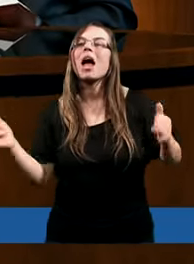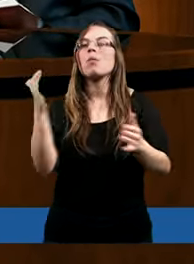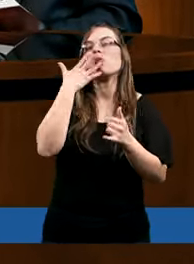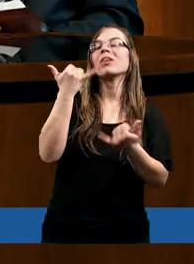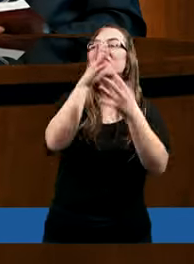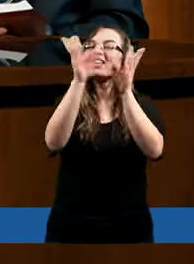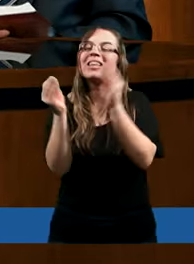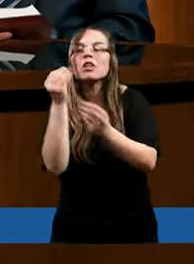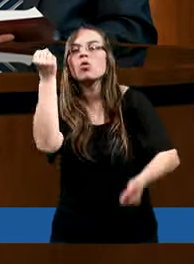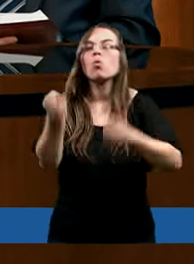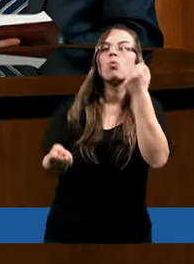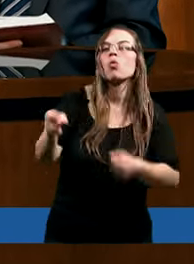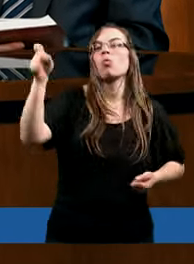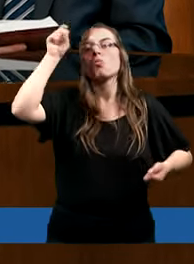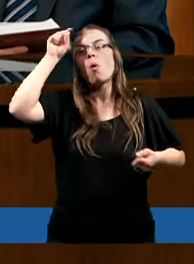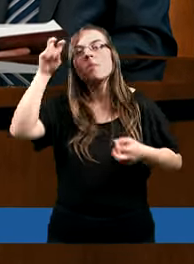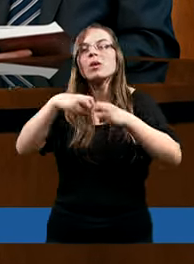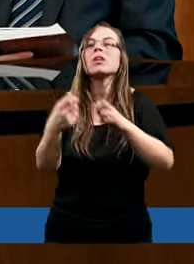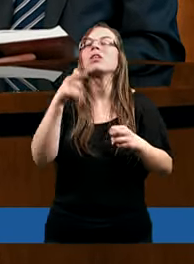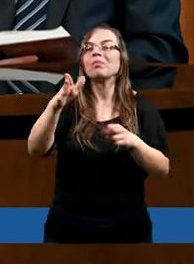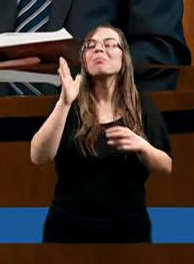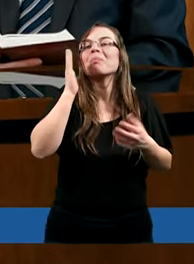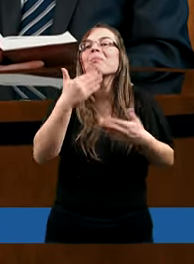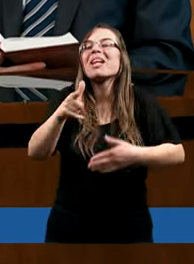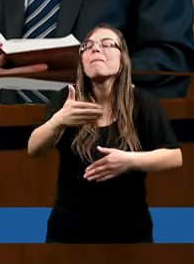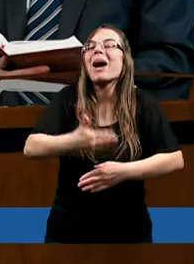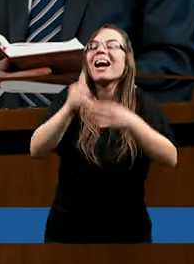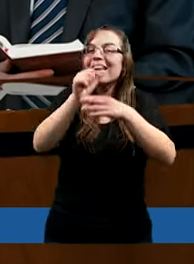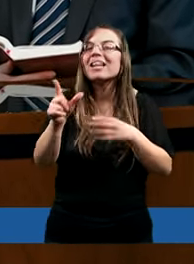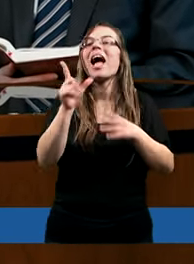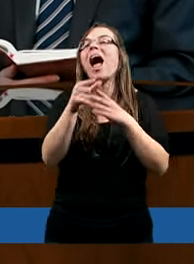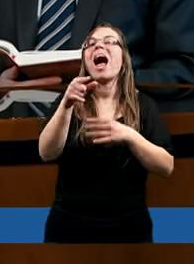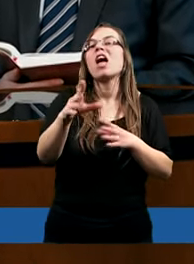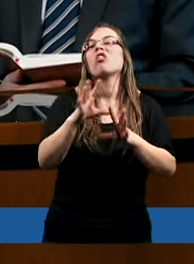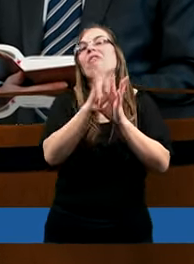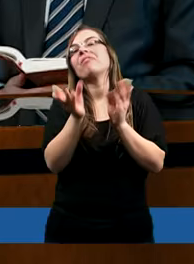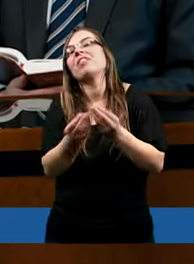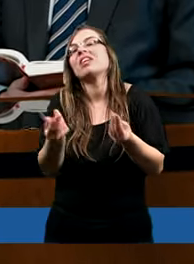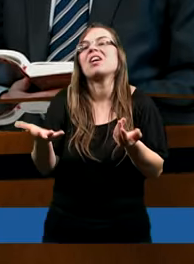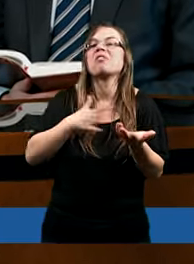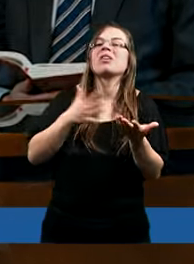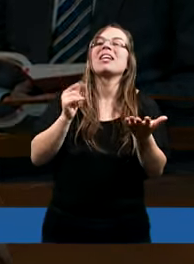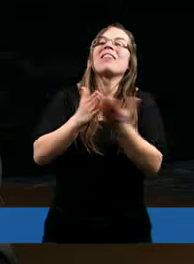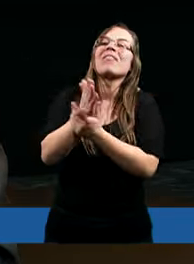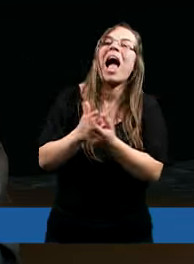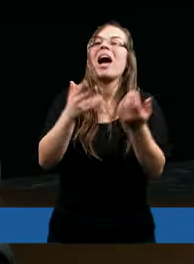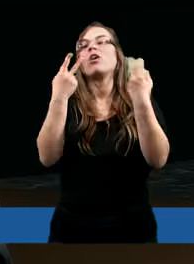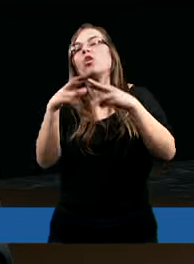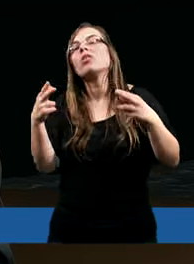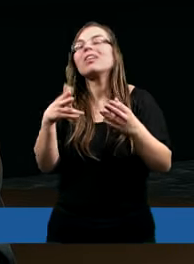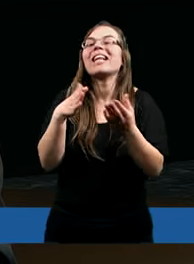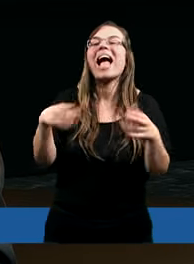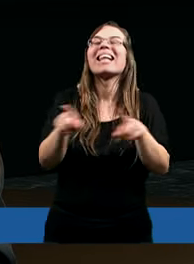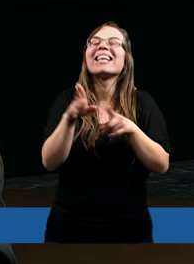trudności, nieszczęścia, problemy są próbą wiary. A więc czy to takie, też ta ich wiara jest również